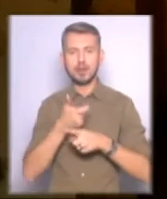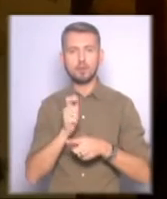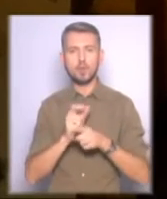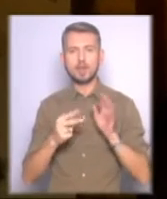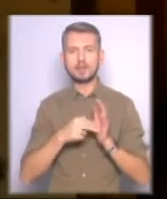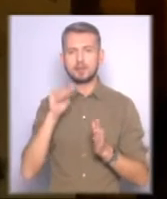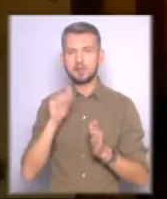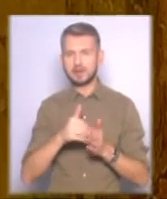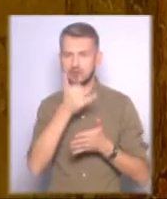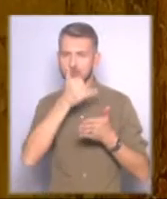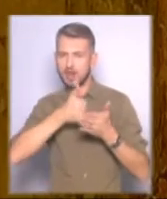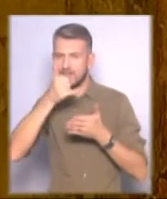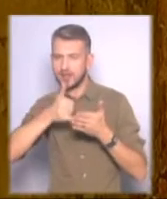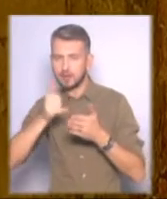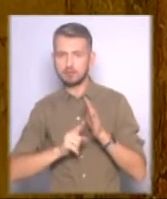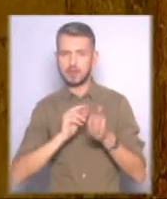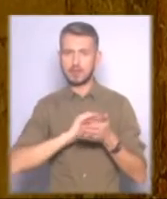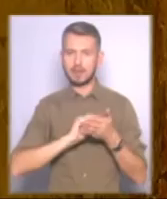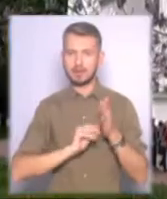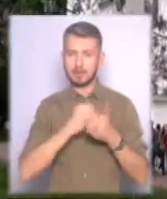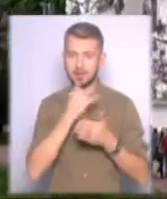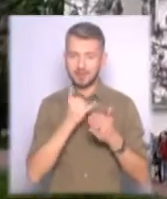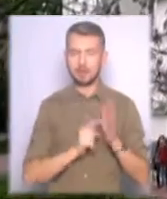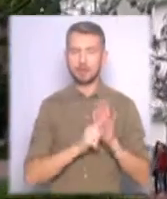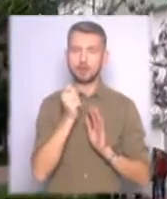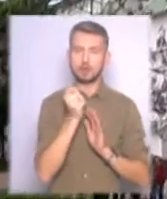тисяч графіті, написаних з 11 до 18 століття.